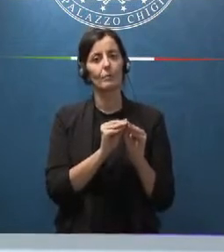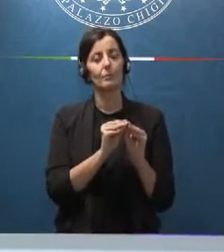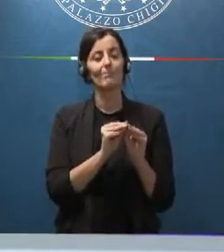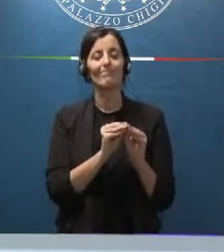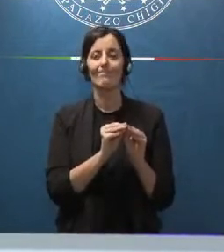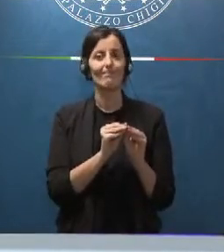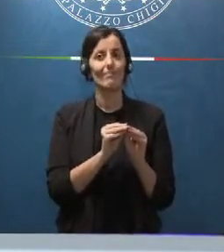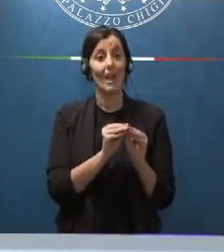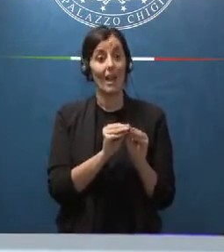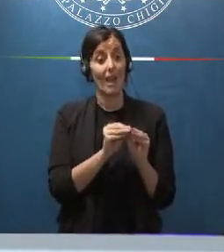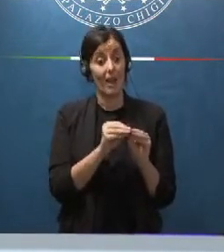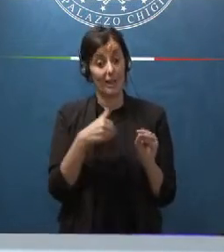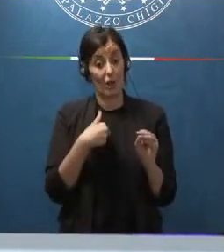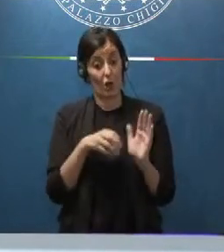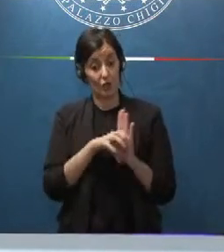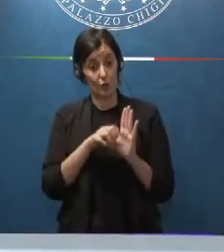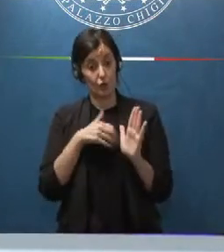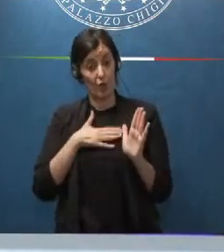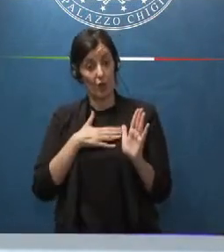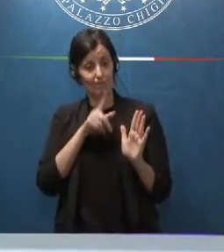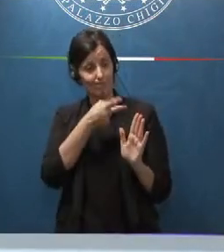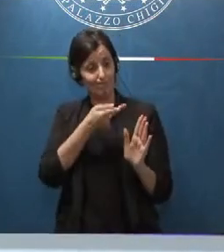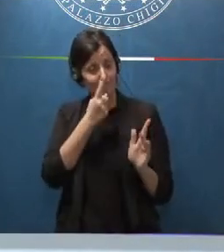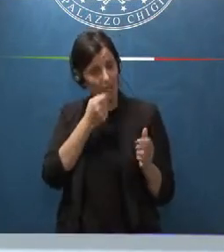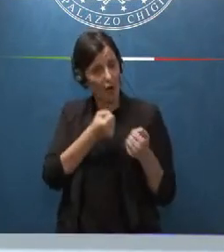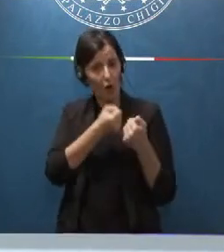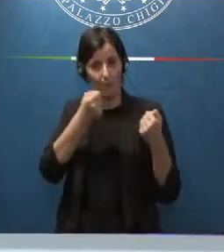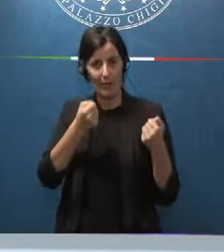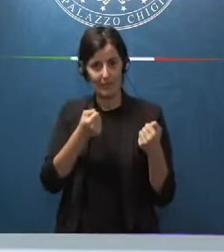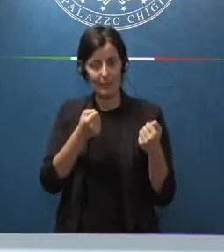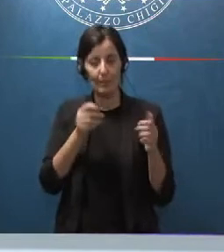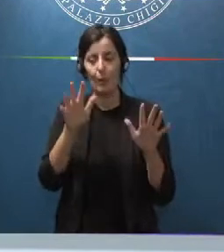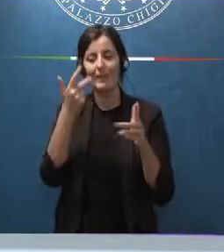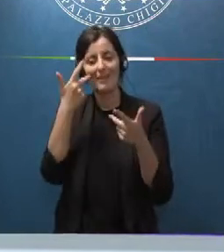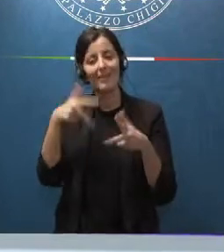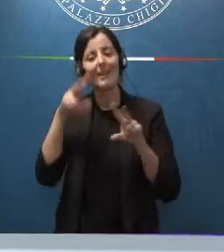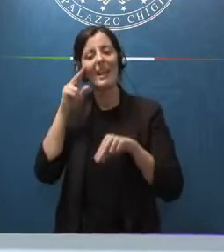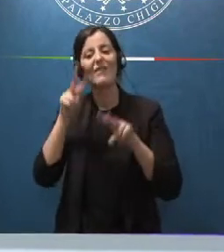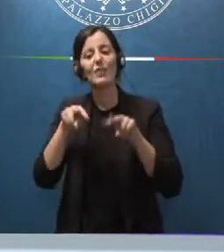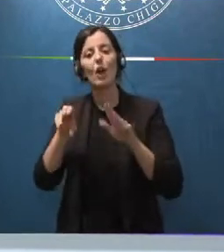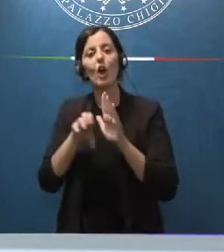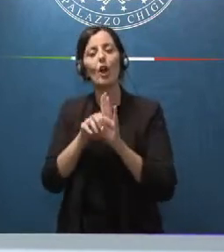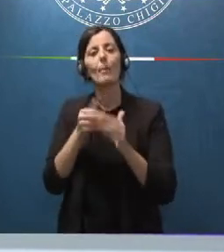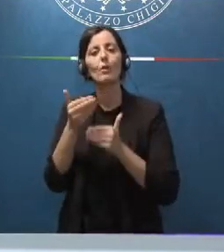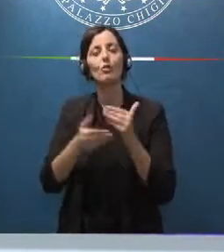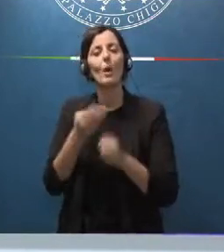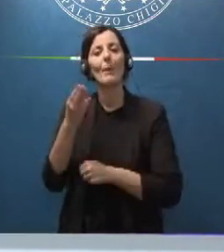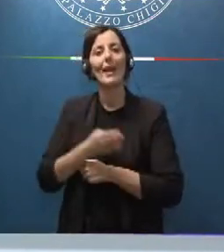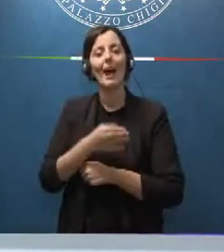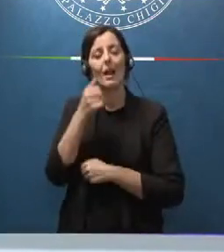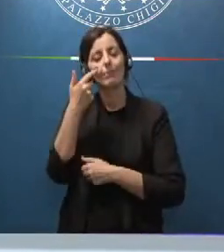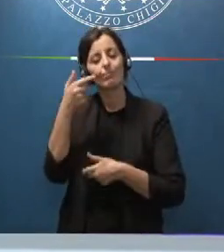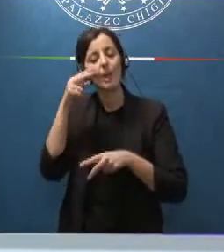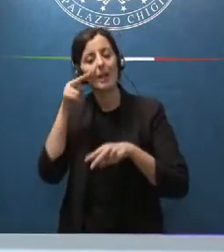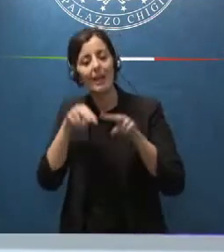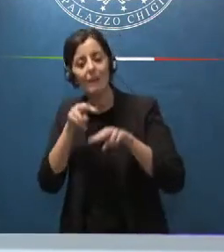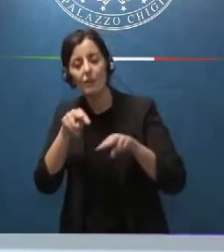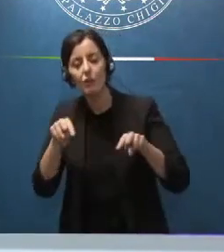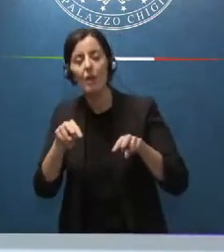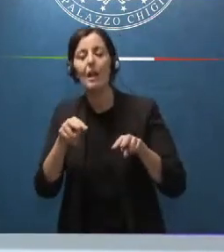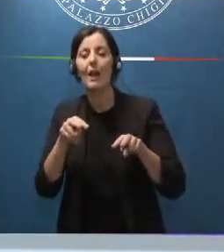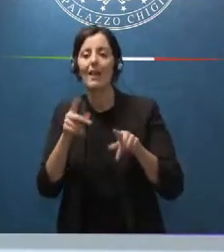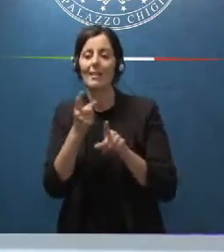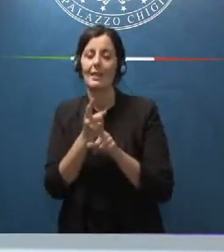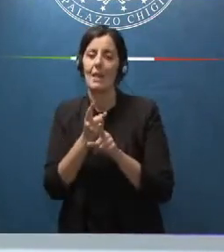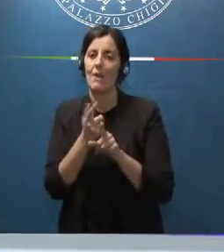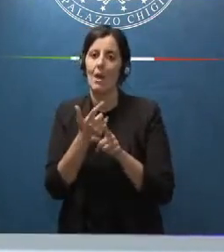incompatibile con la nostra costituzione quindi la revisione del codice di procedura penale deve secondo me